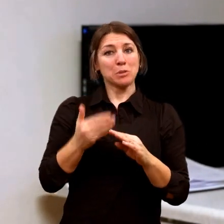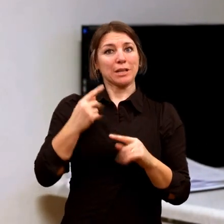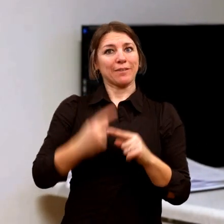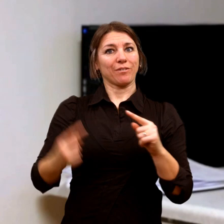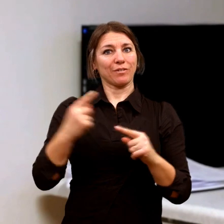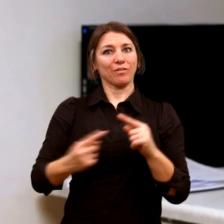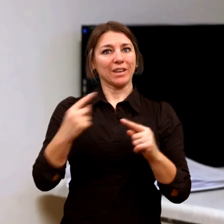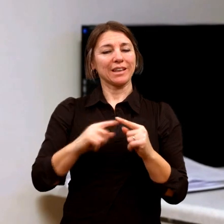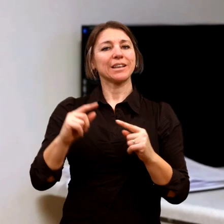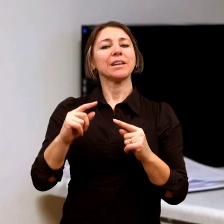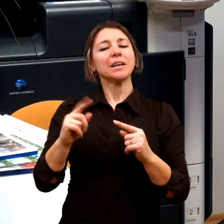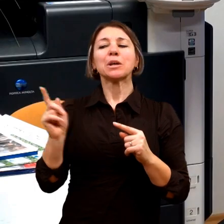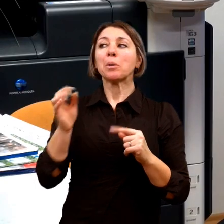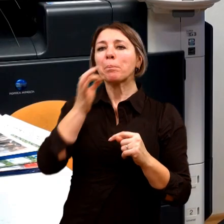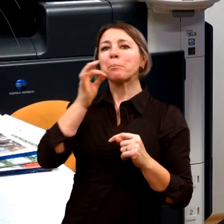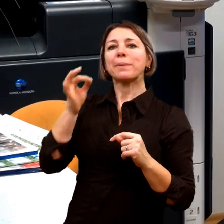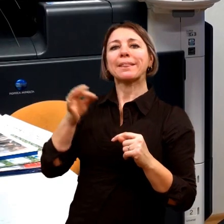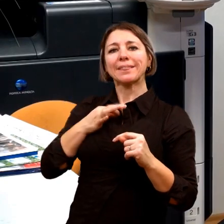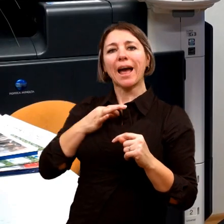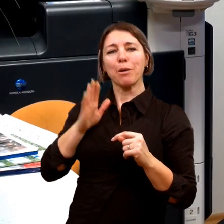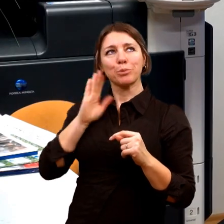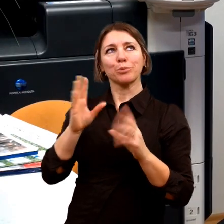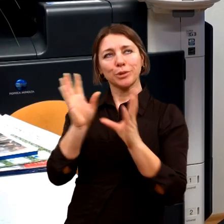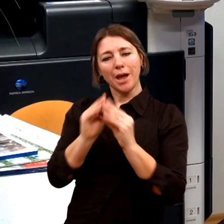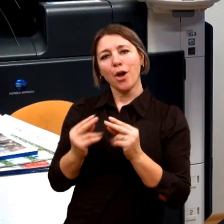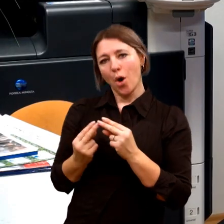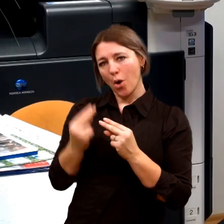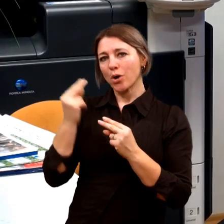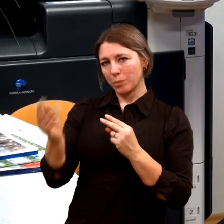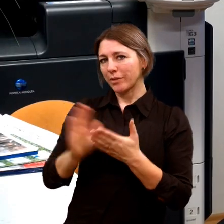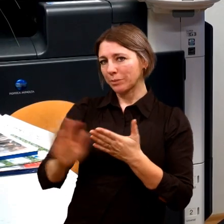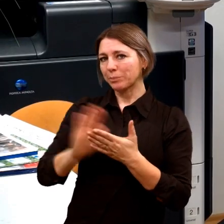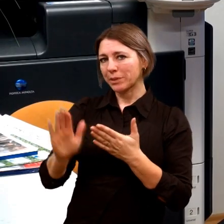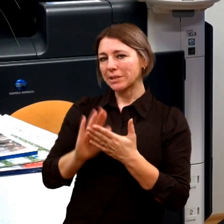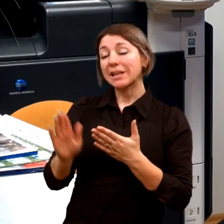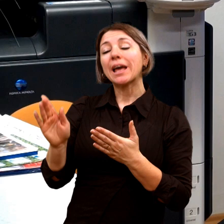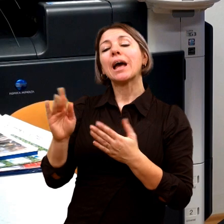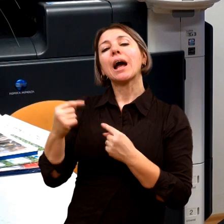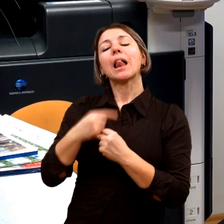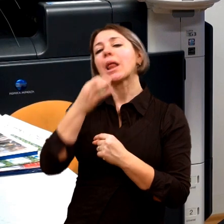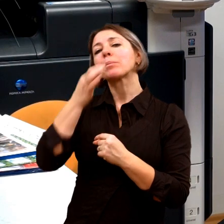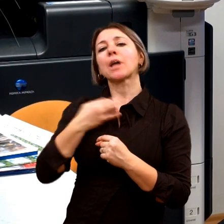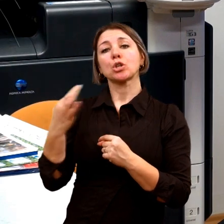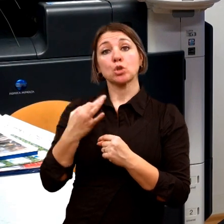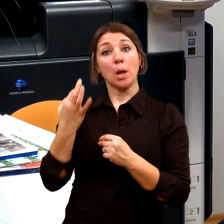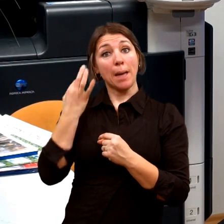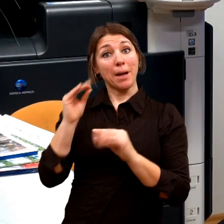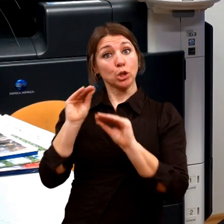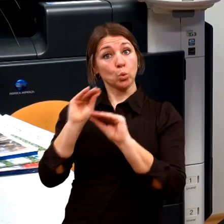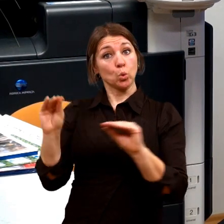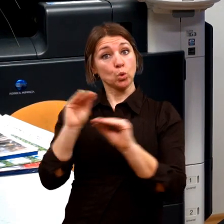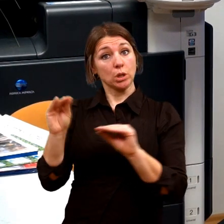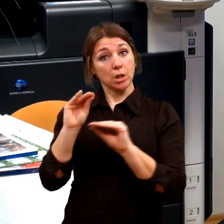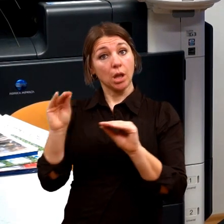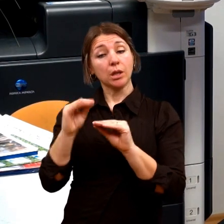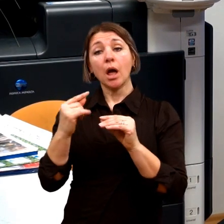dostal otázku, na kterou budou odpovídat, jestli je vhodné, aby paní učitelka třeba